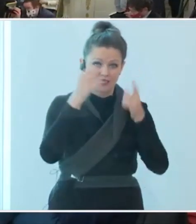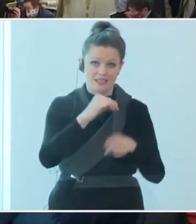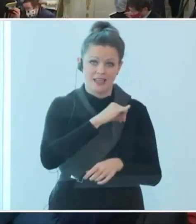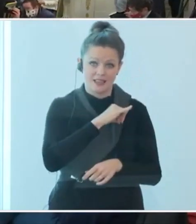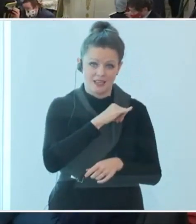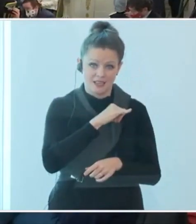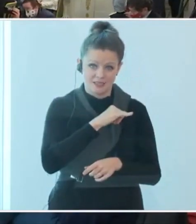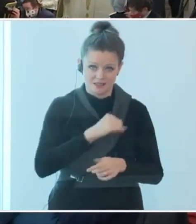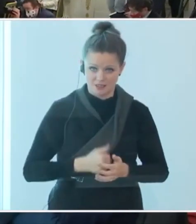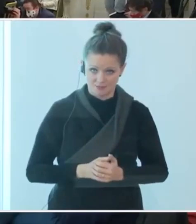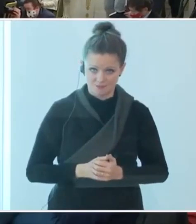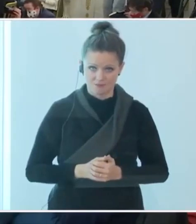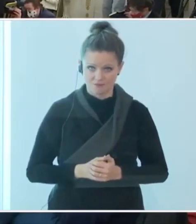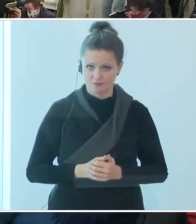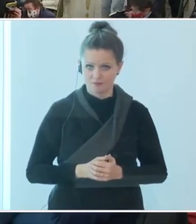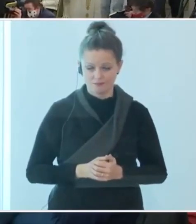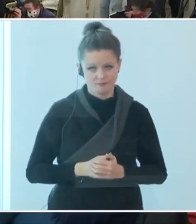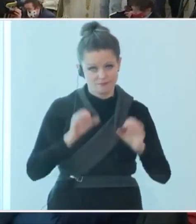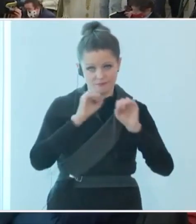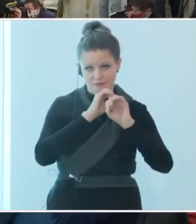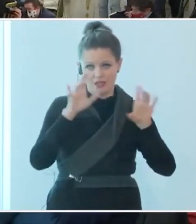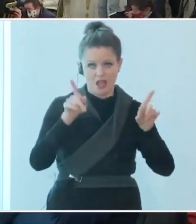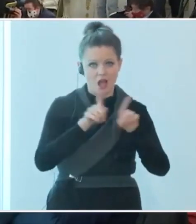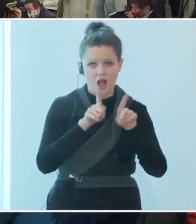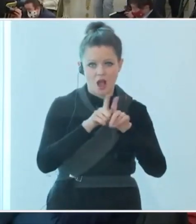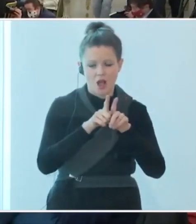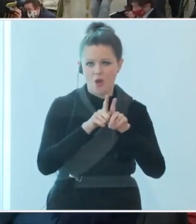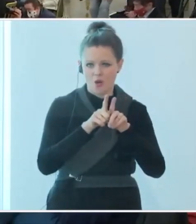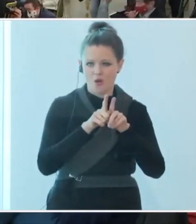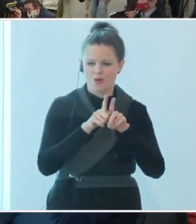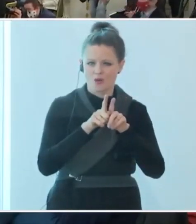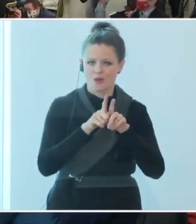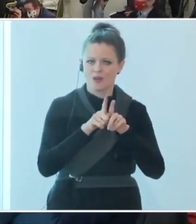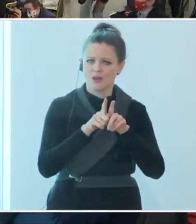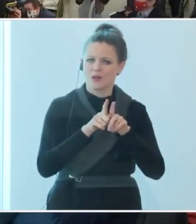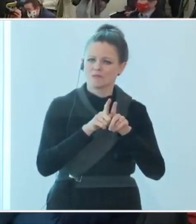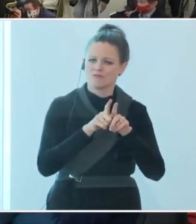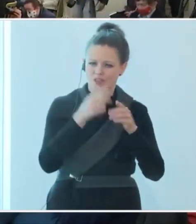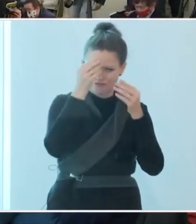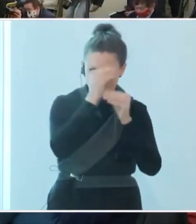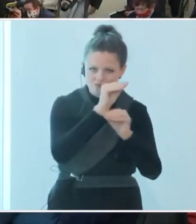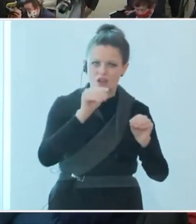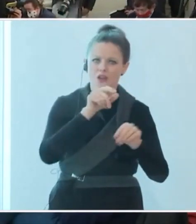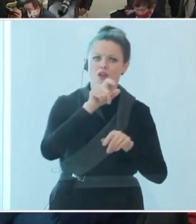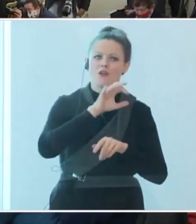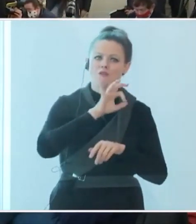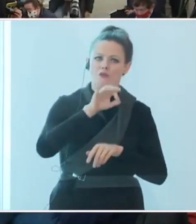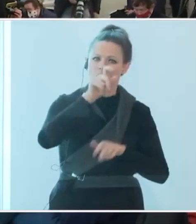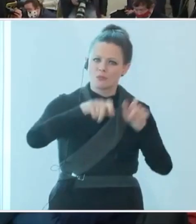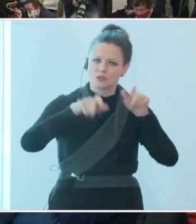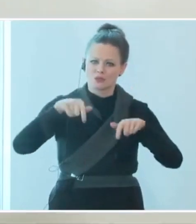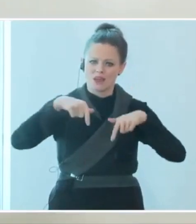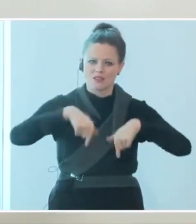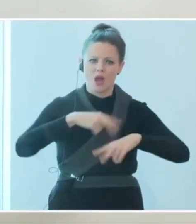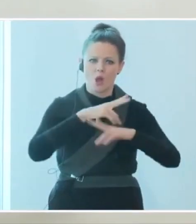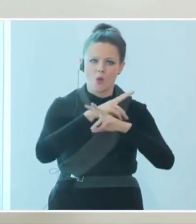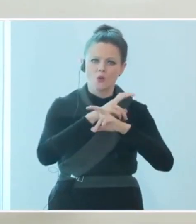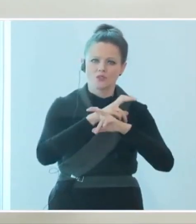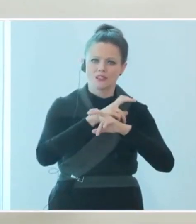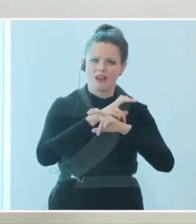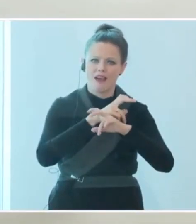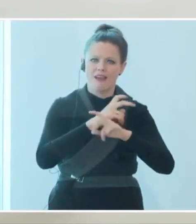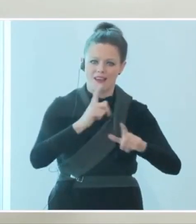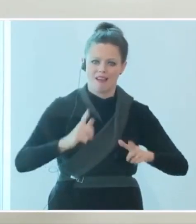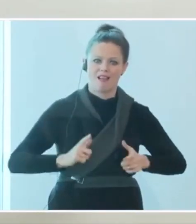ich wende mich natürlich wie immer auch an alle, die in Österreich leben und die uns hier vielleicht jetzt eben auch zuschauen. Ja, die